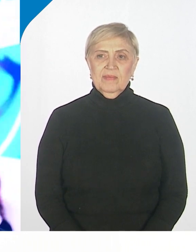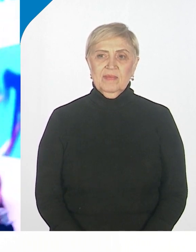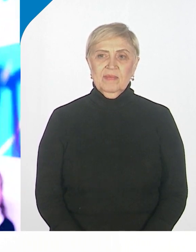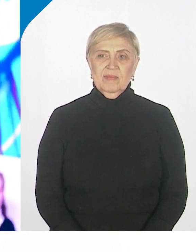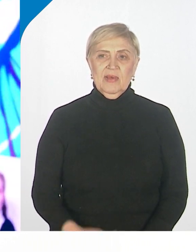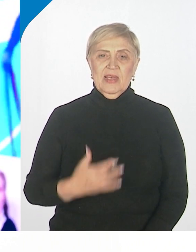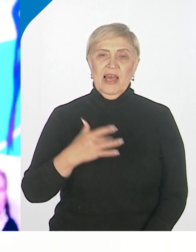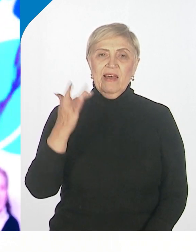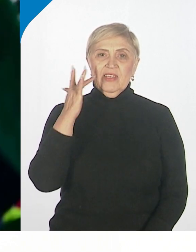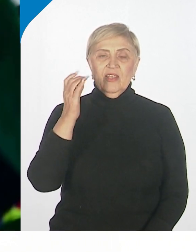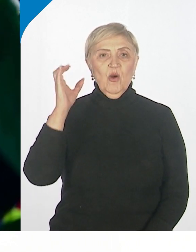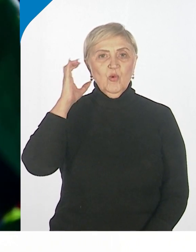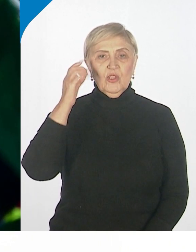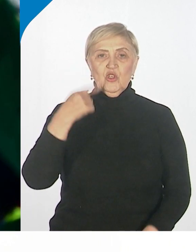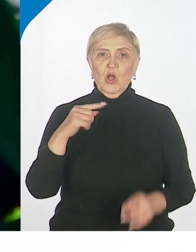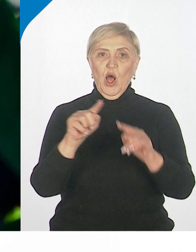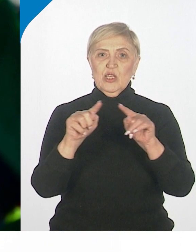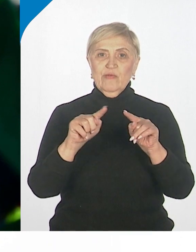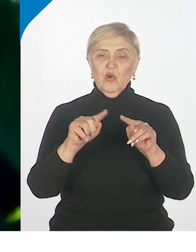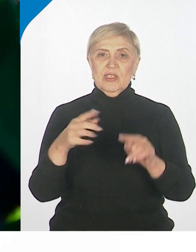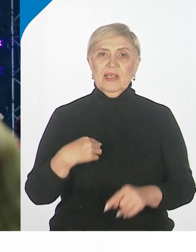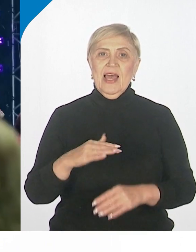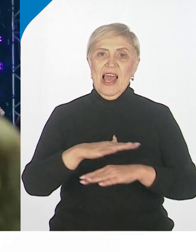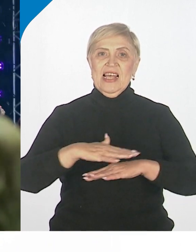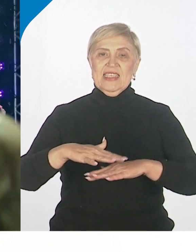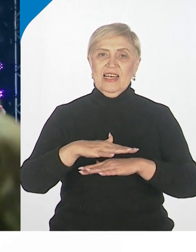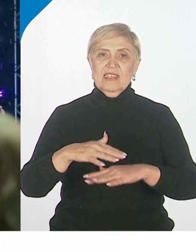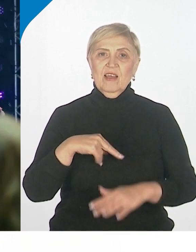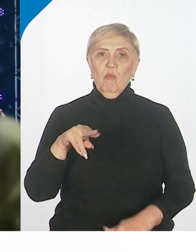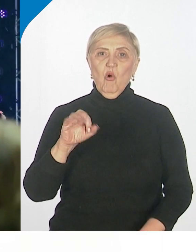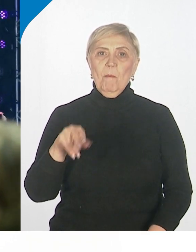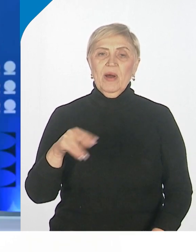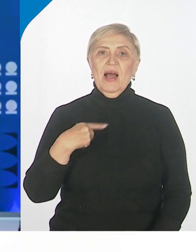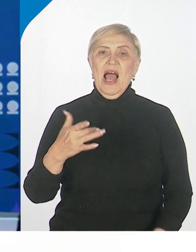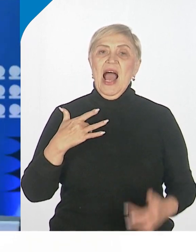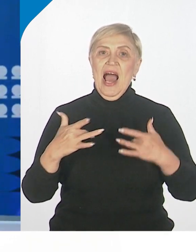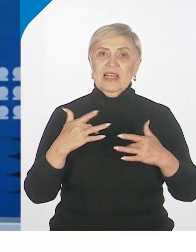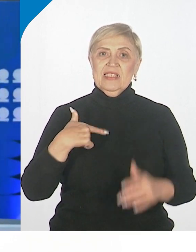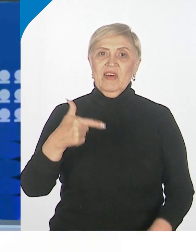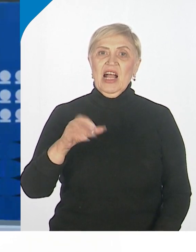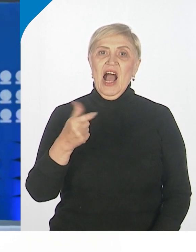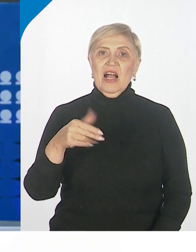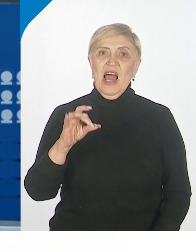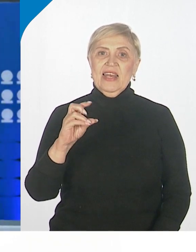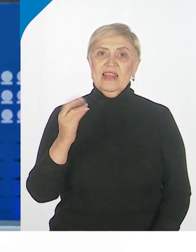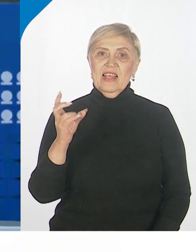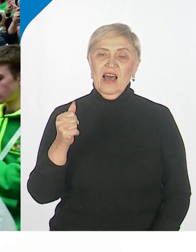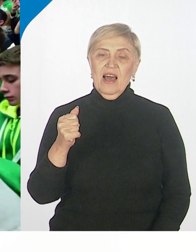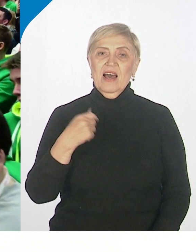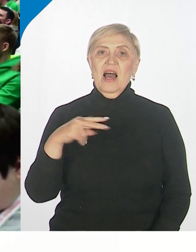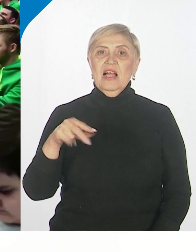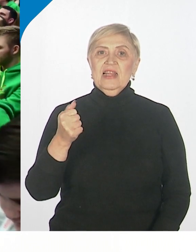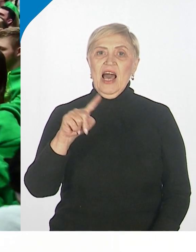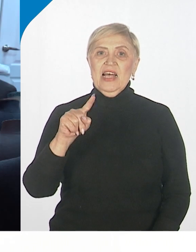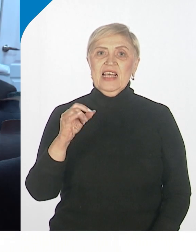Я всегда мечтал услышать звезд. Поп-артистов. Полину Гагарину, Сергею Лазареву, и даже